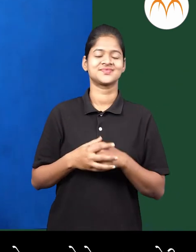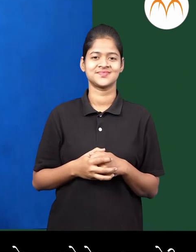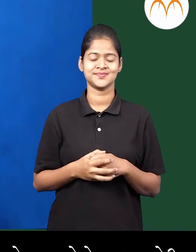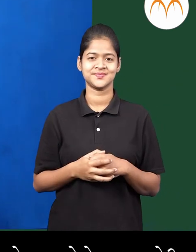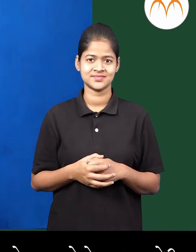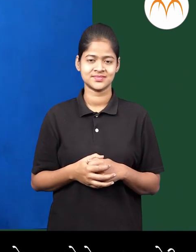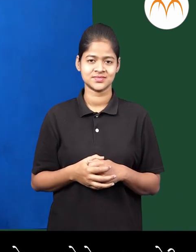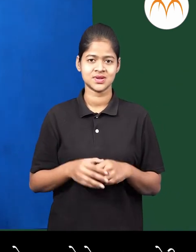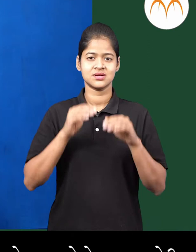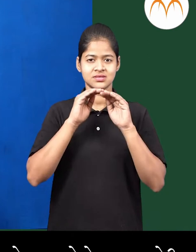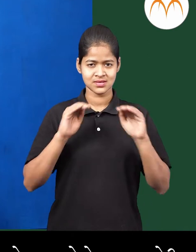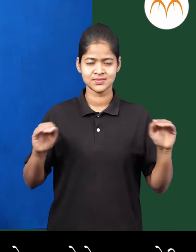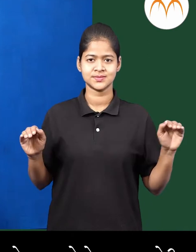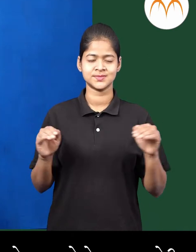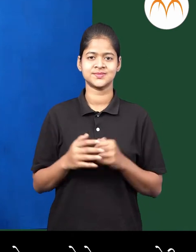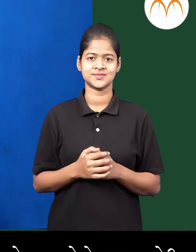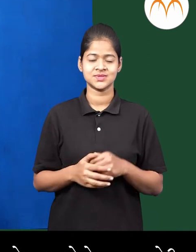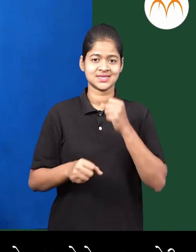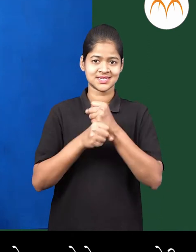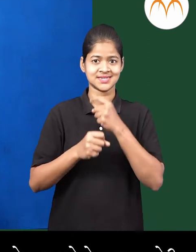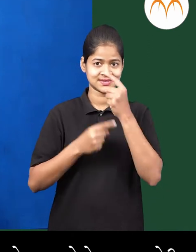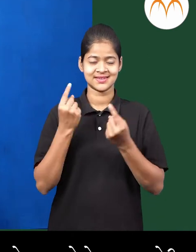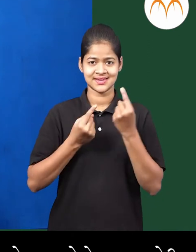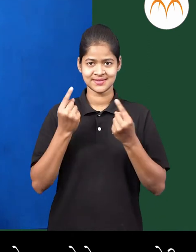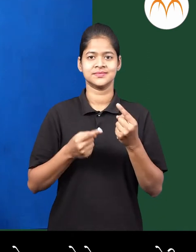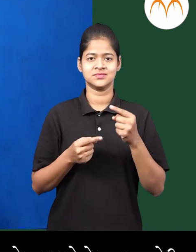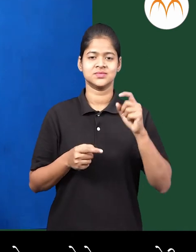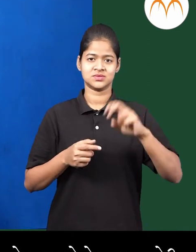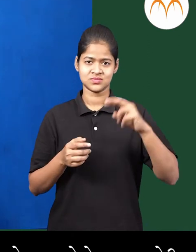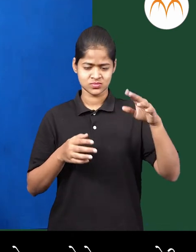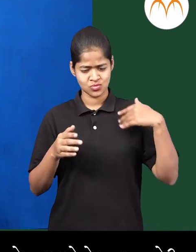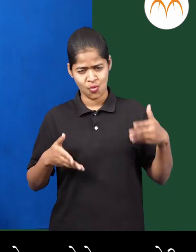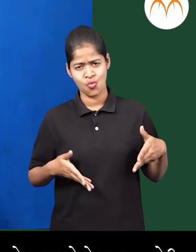मुलान्नो अपन बागेत ये दस्ताना रस्त्या कड़ लक्षा गेला का तुम्स?